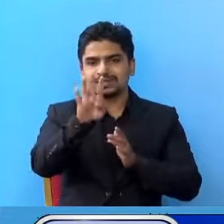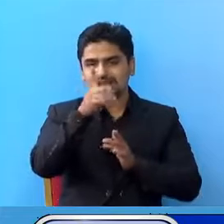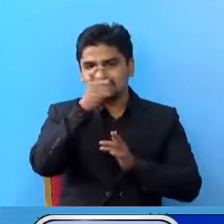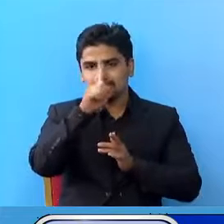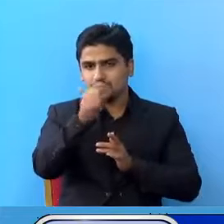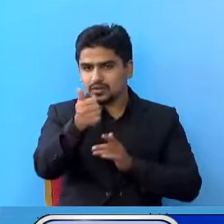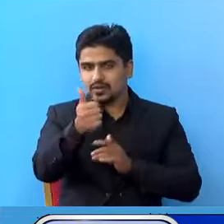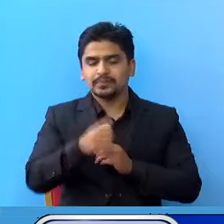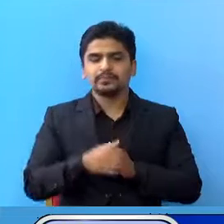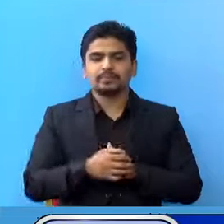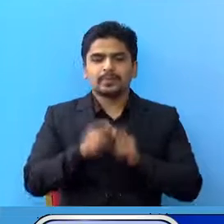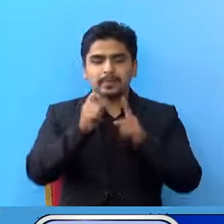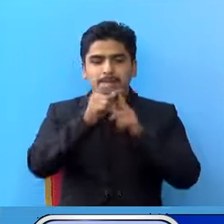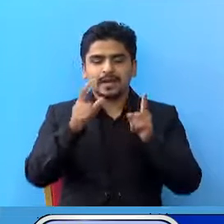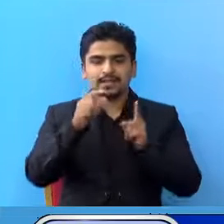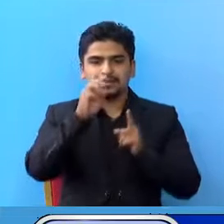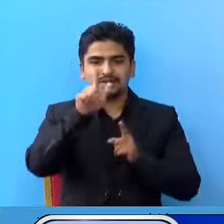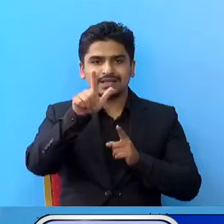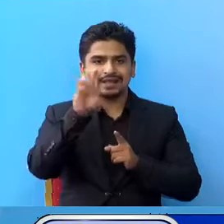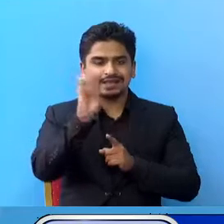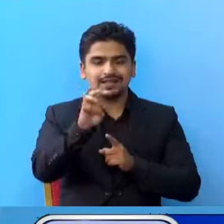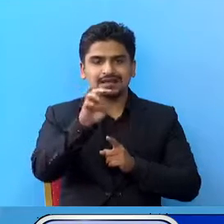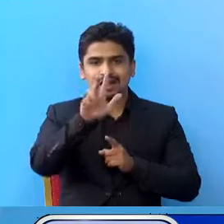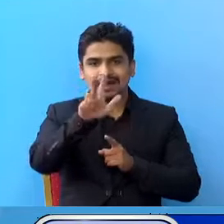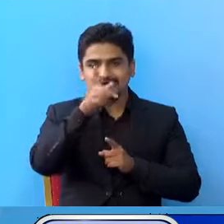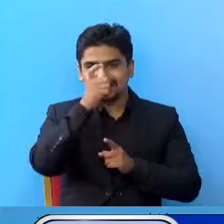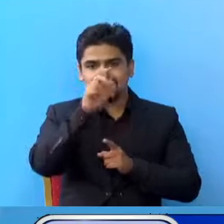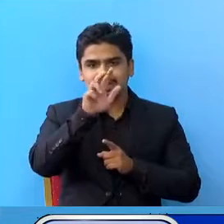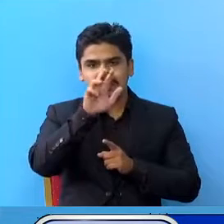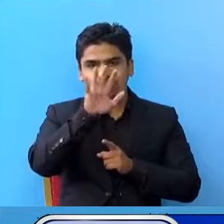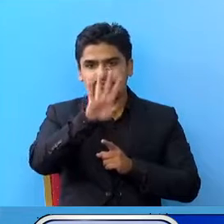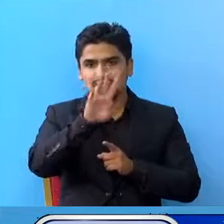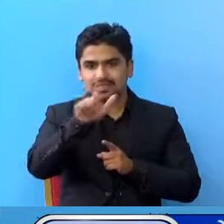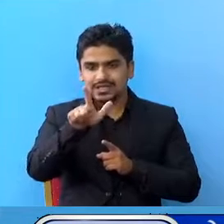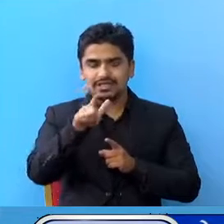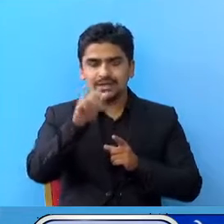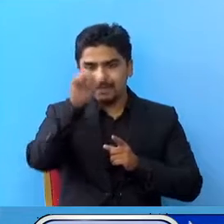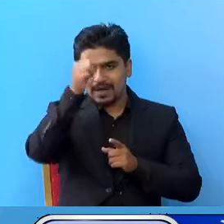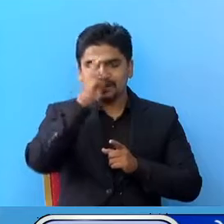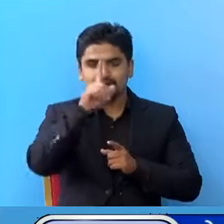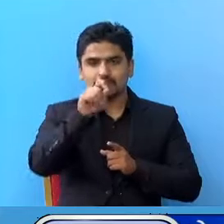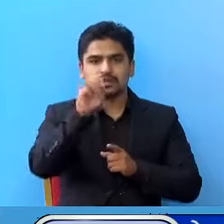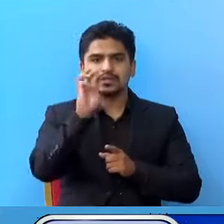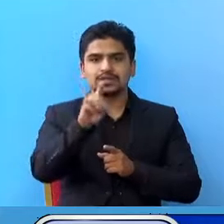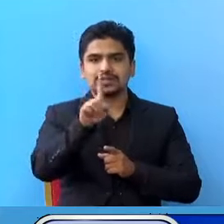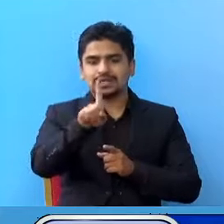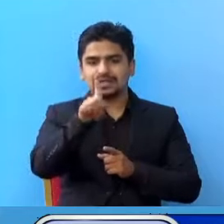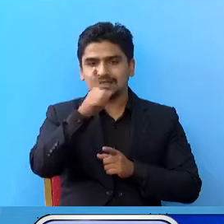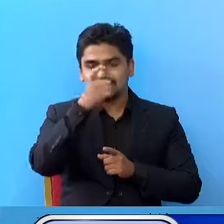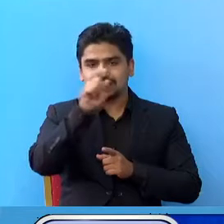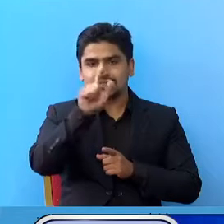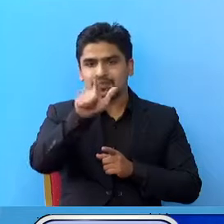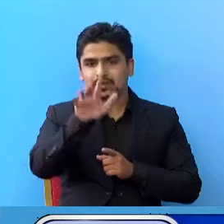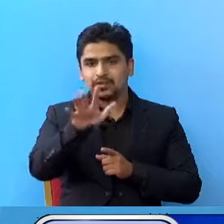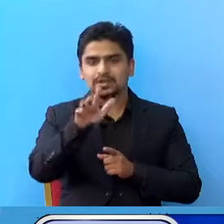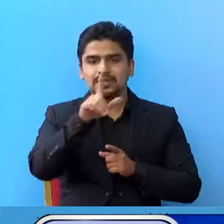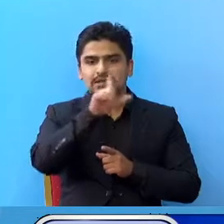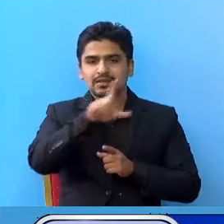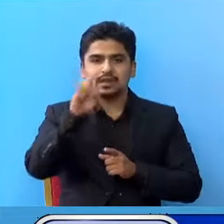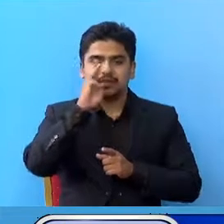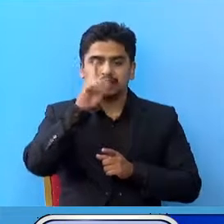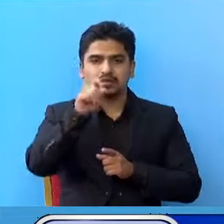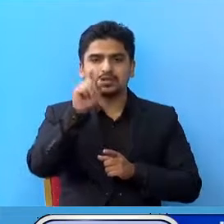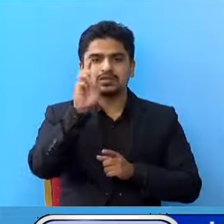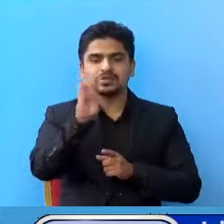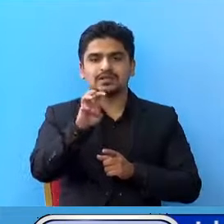-14, पाकिस्तान मां 7,008-47, भारत मां 10,001-85, नेपाल